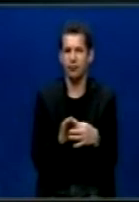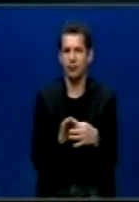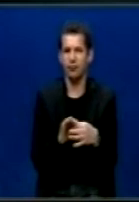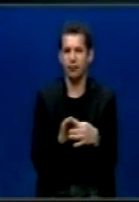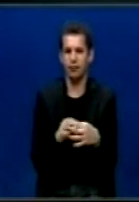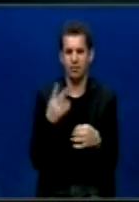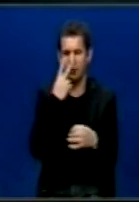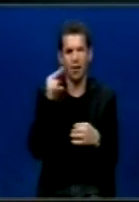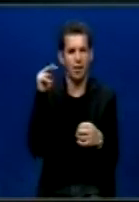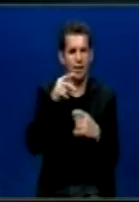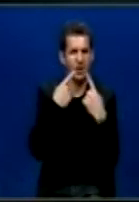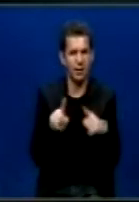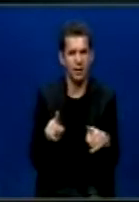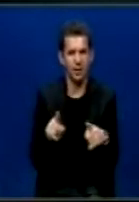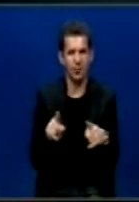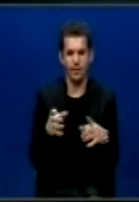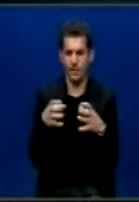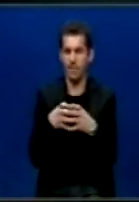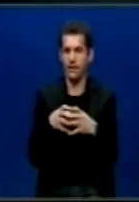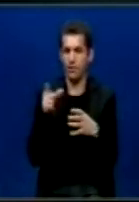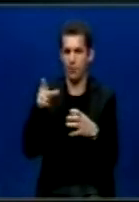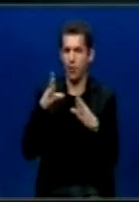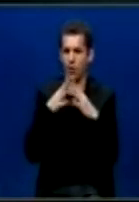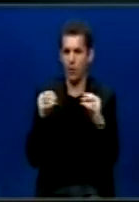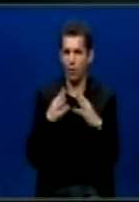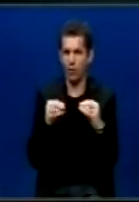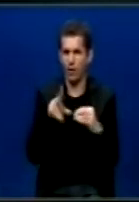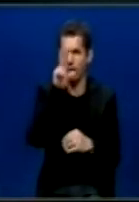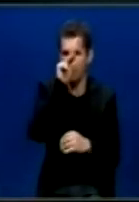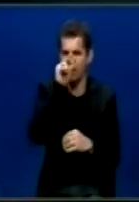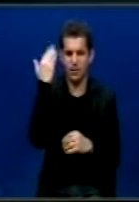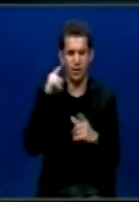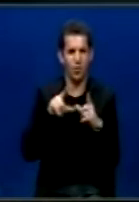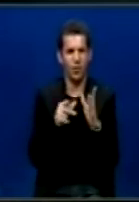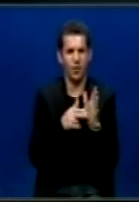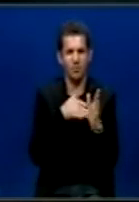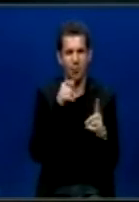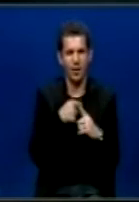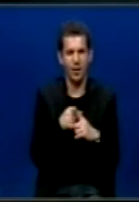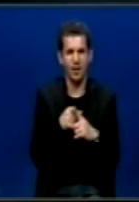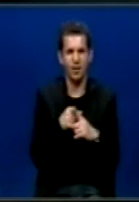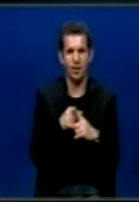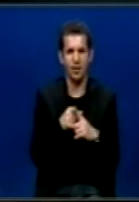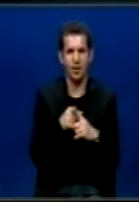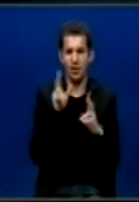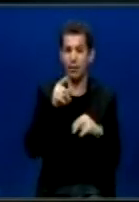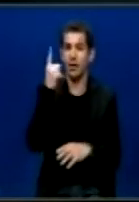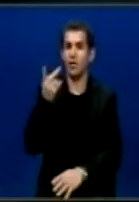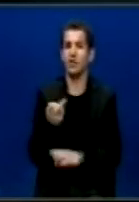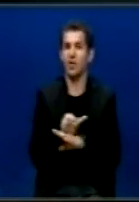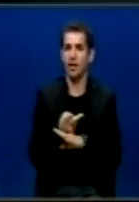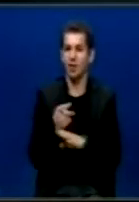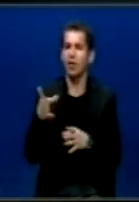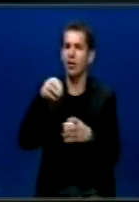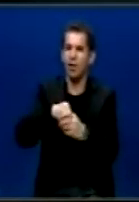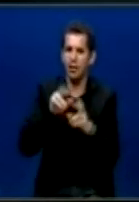këndështrim tjetër, kontingenti Romun, i policisë unë mikut pra, i përket një shteti që është pjesë